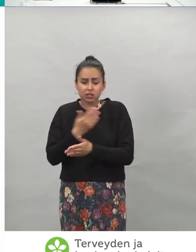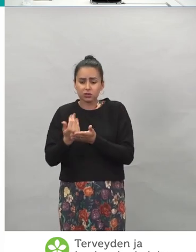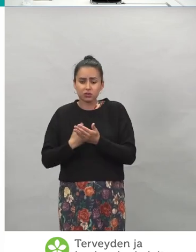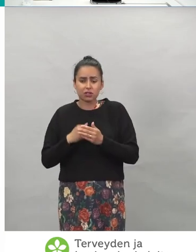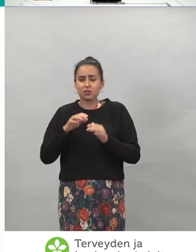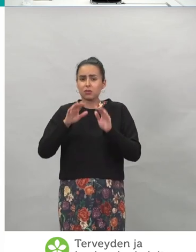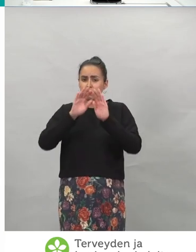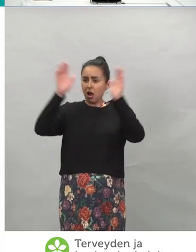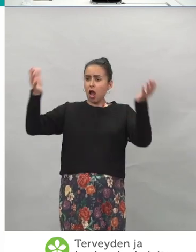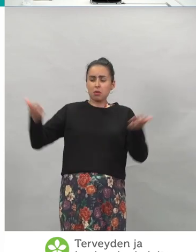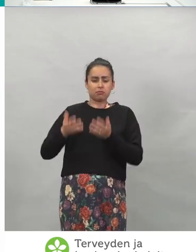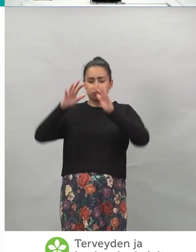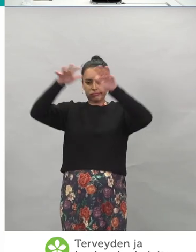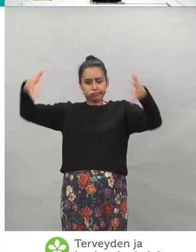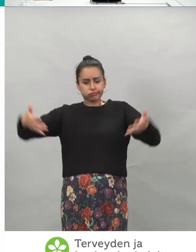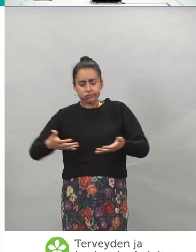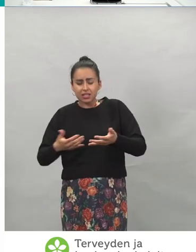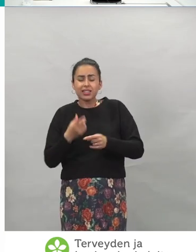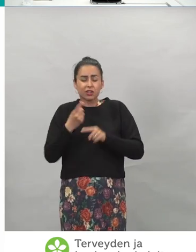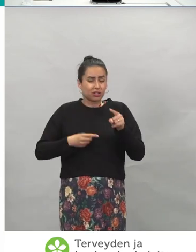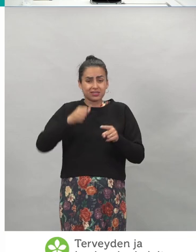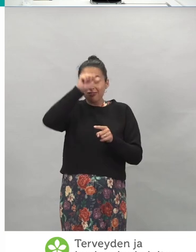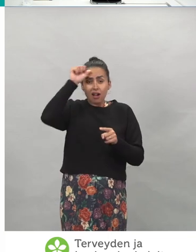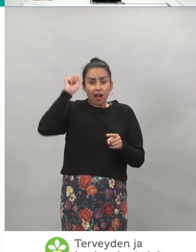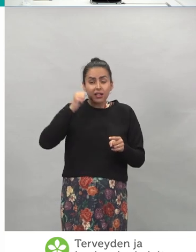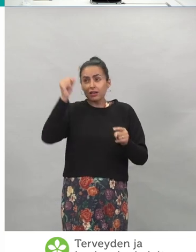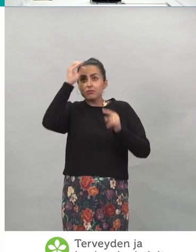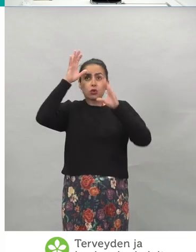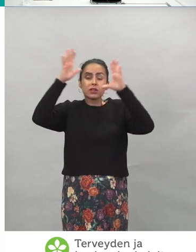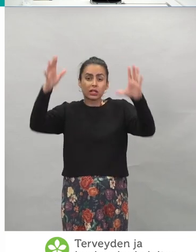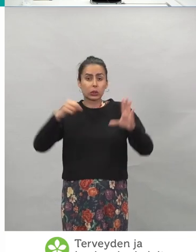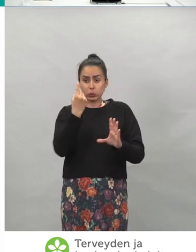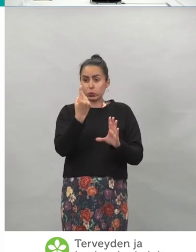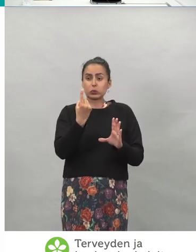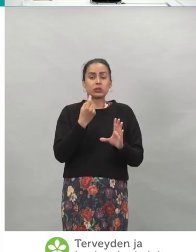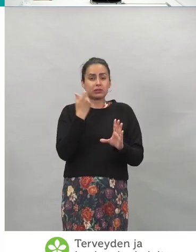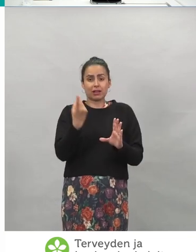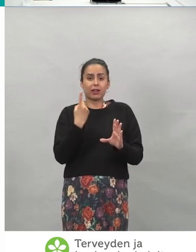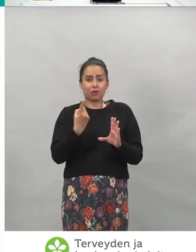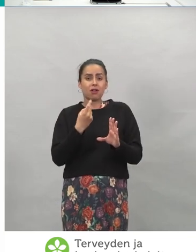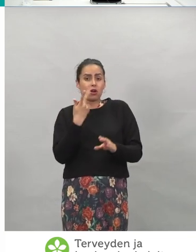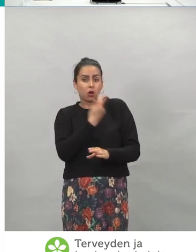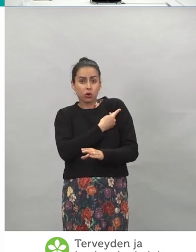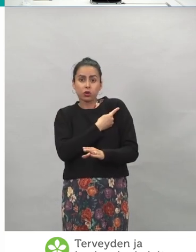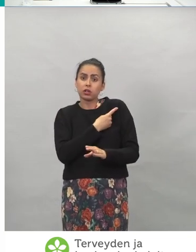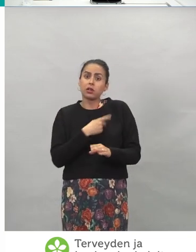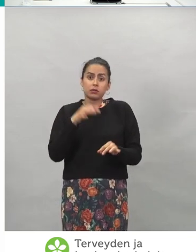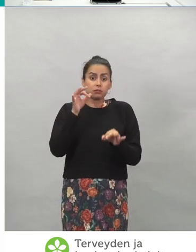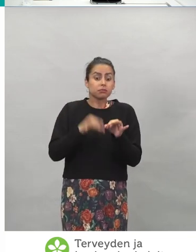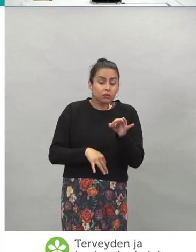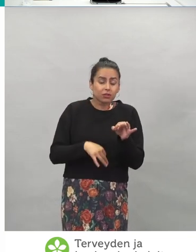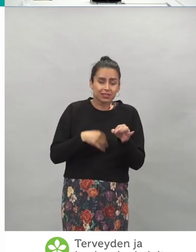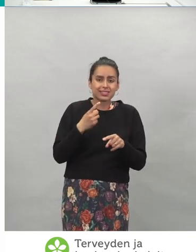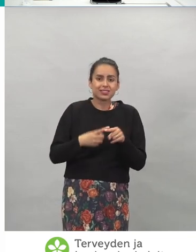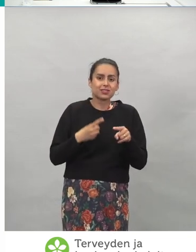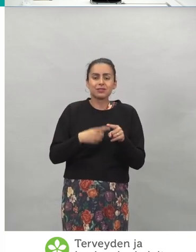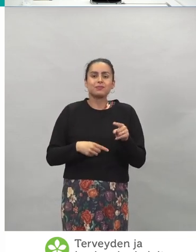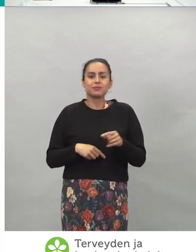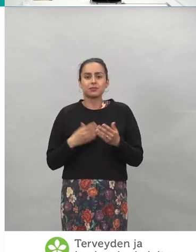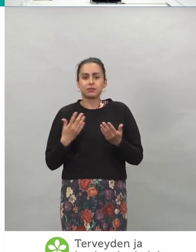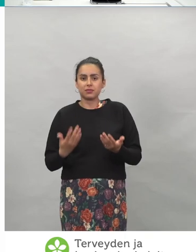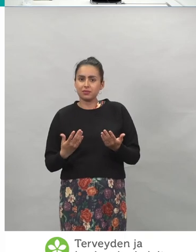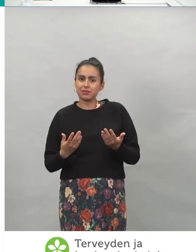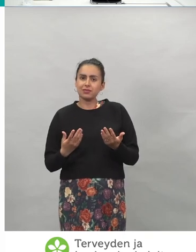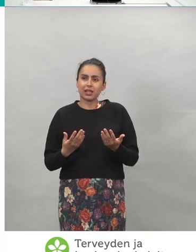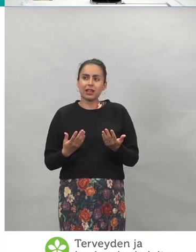vaikeaa oikeastaan ajatella, että yhdellä ainolla rokotteella pärjättäisiin. Tässä on nyt tämmöinen läpileikkaus maisemasta siitä, että kuinka